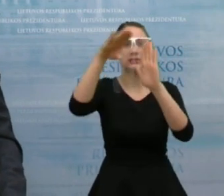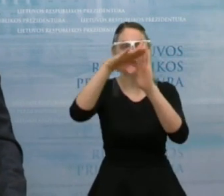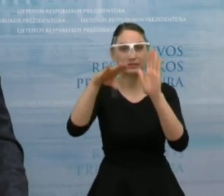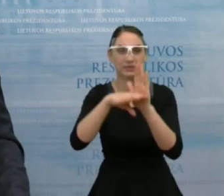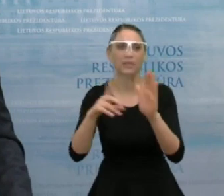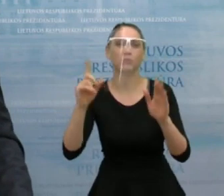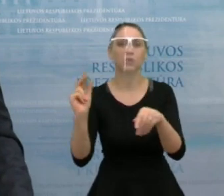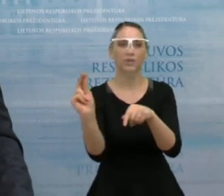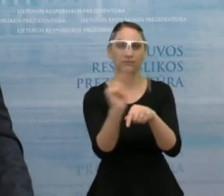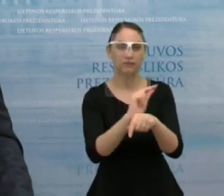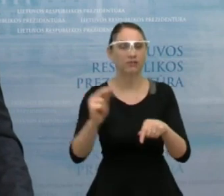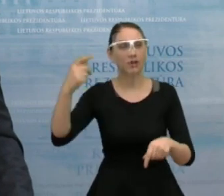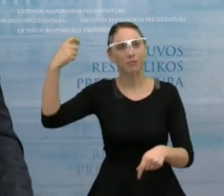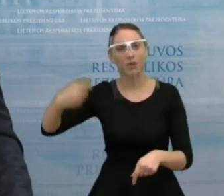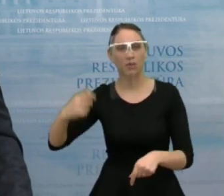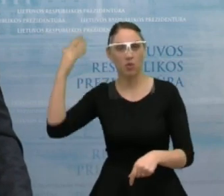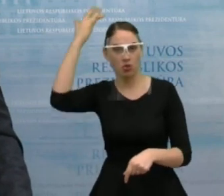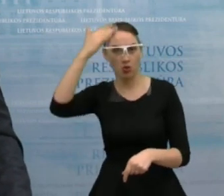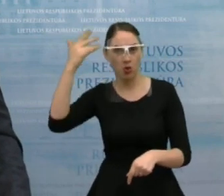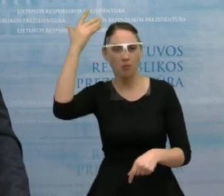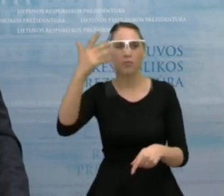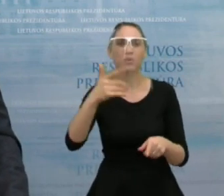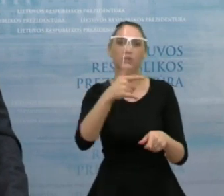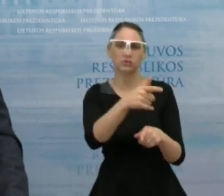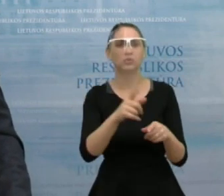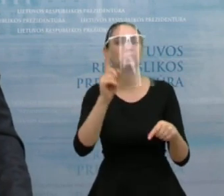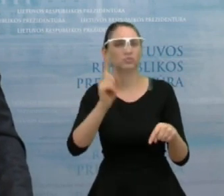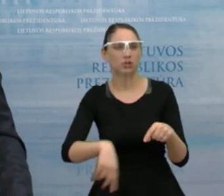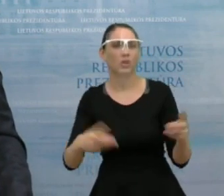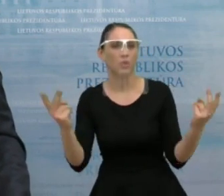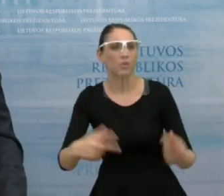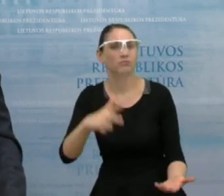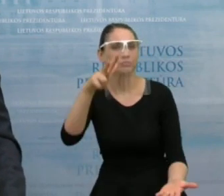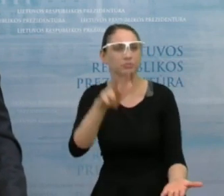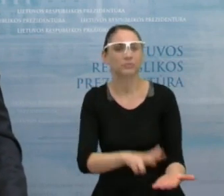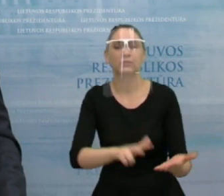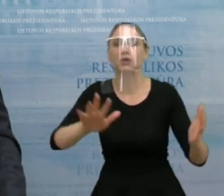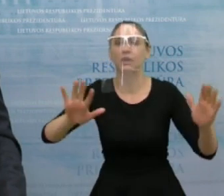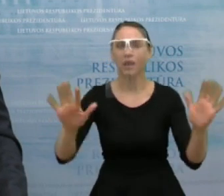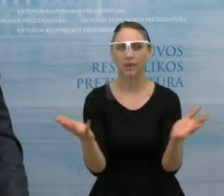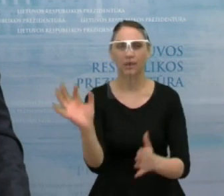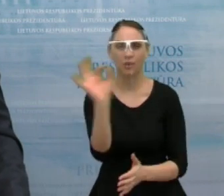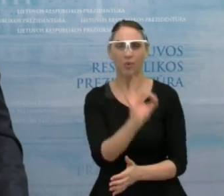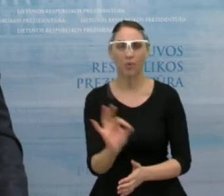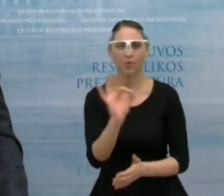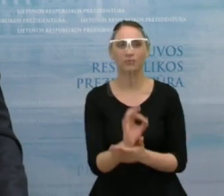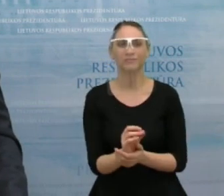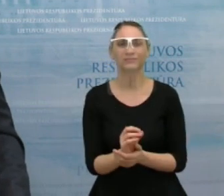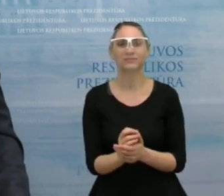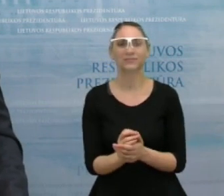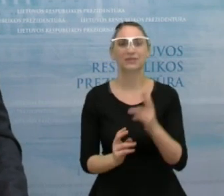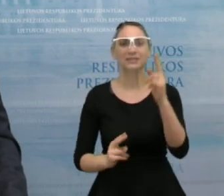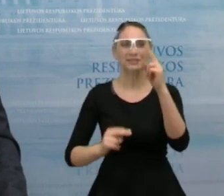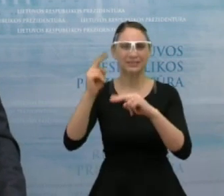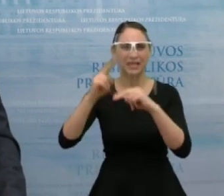Ir prezidento nuomonė tikrai neturėtų būti dėlsiama prieimant tos sprendimus. Tai yra taip padinama statybininko ID